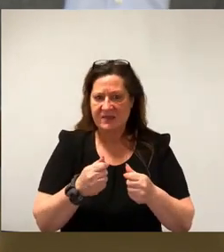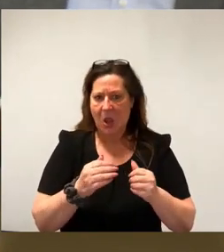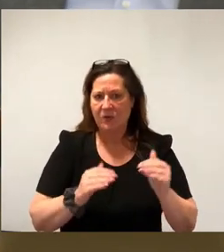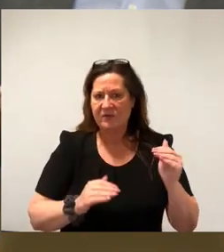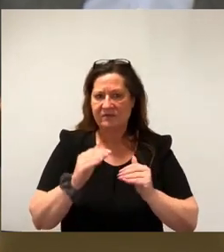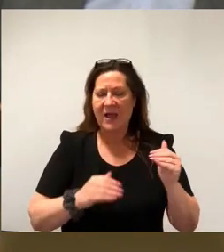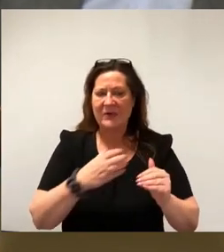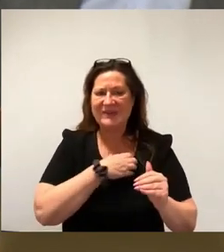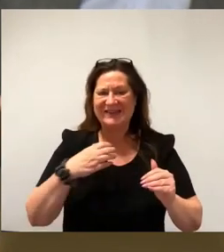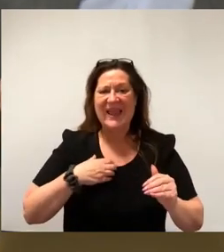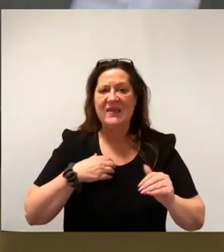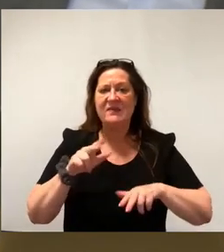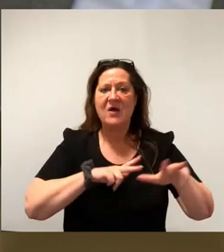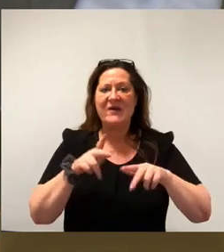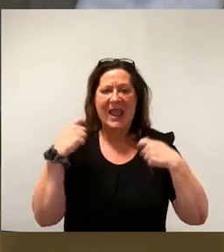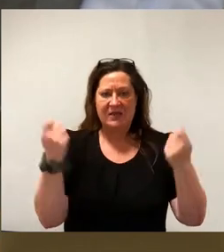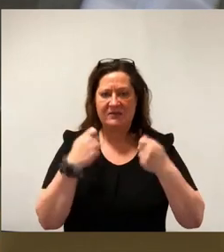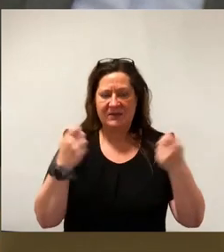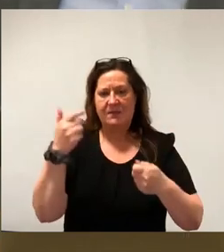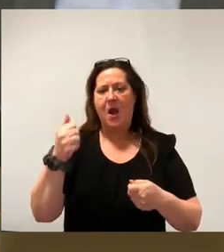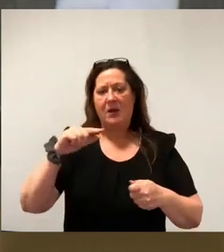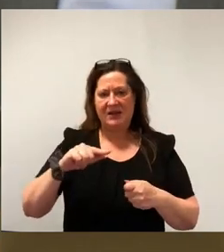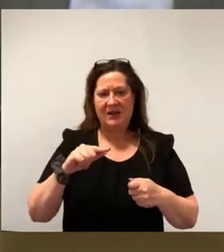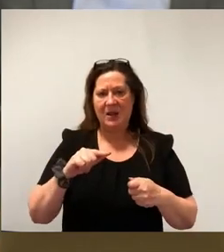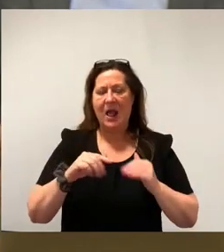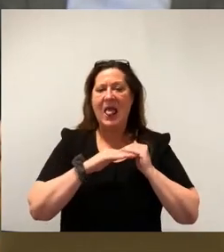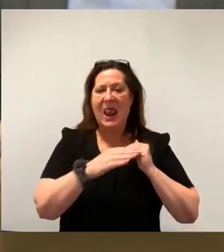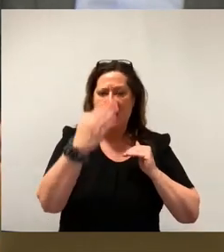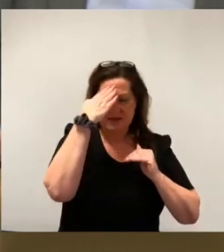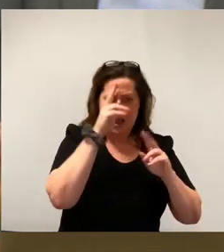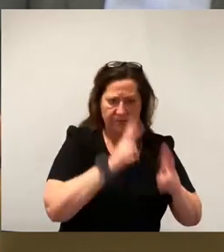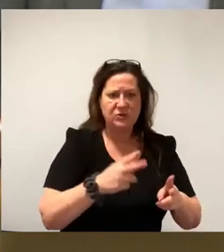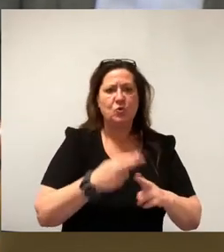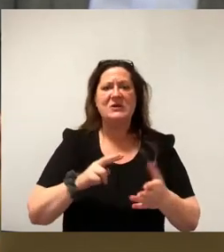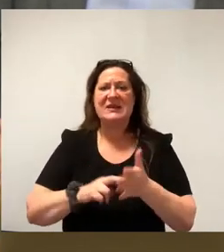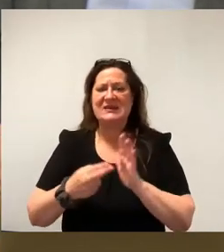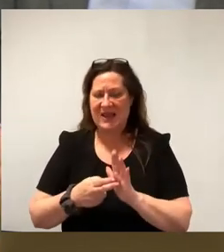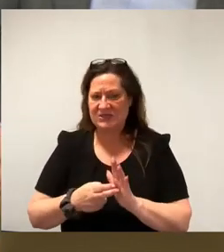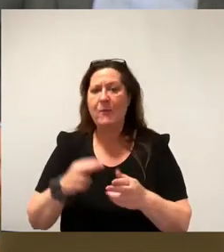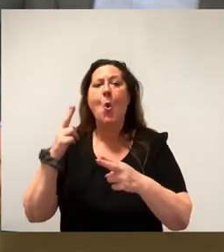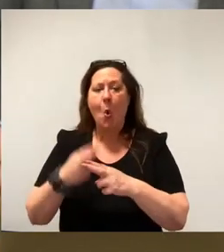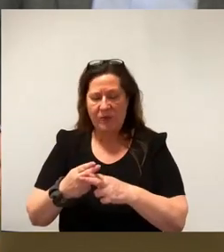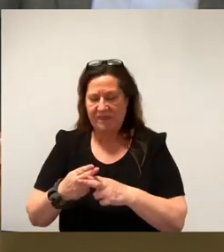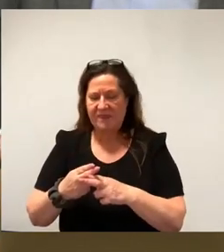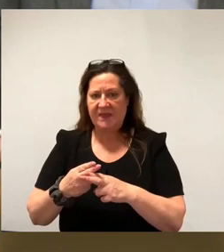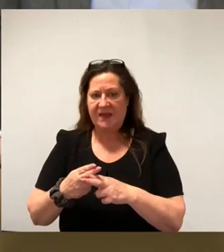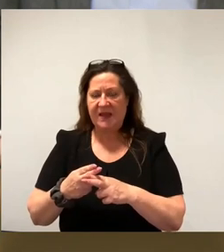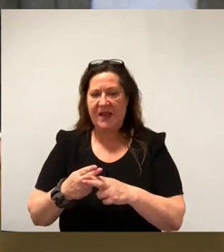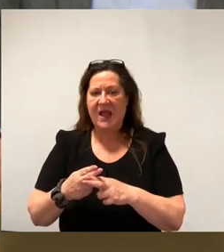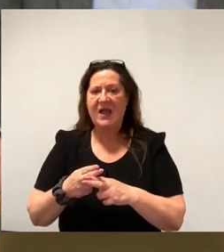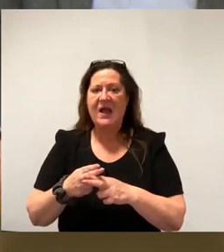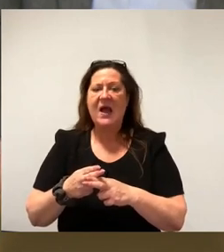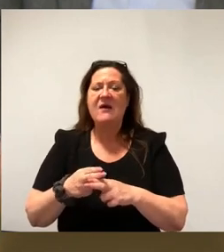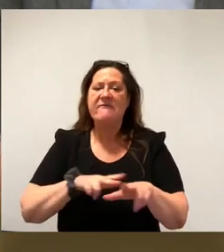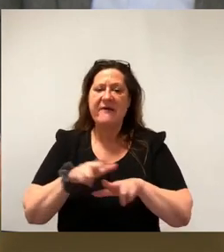AG zwischen der Landeshauptstadt und den Technischen Werken und den Verkehrsbetrieben. Wir haben das ja in